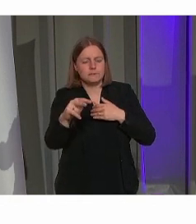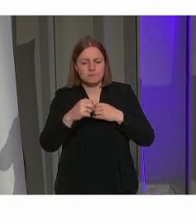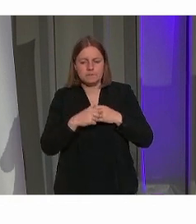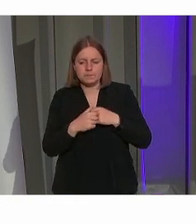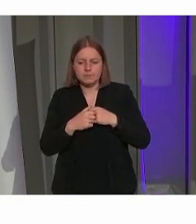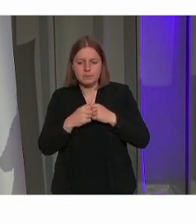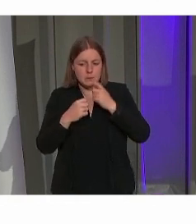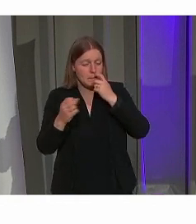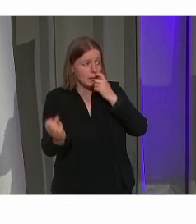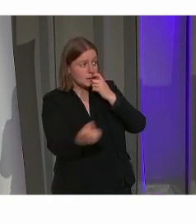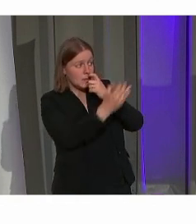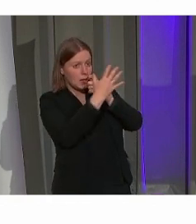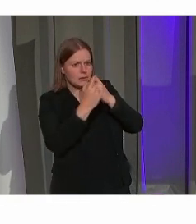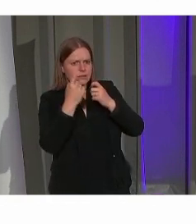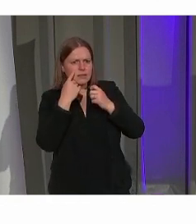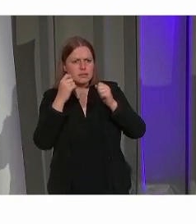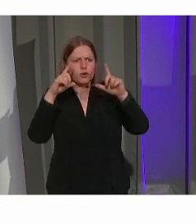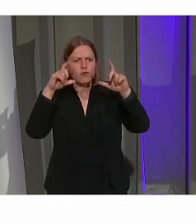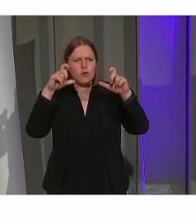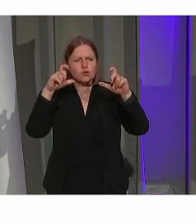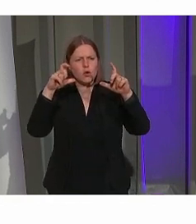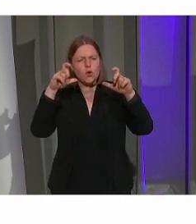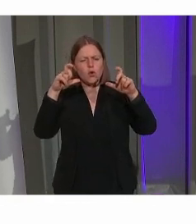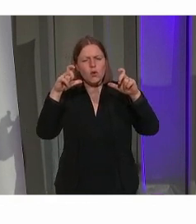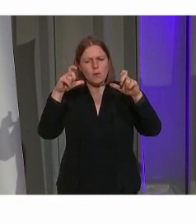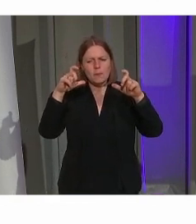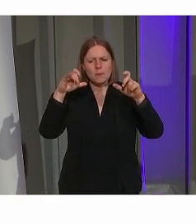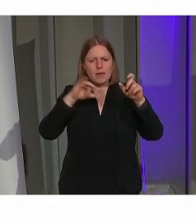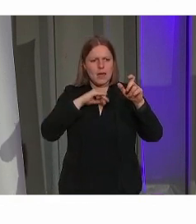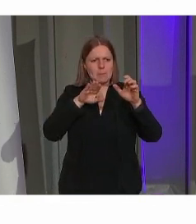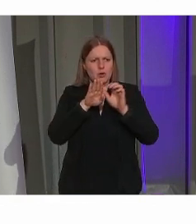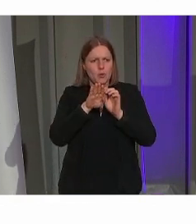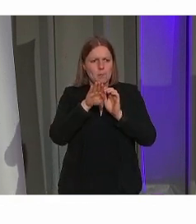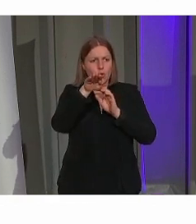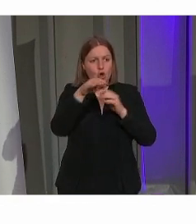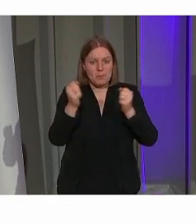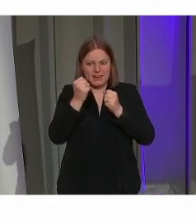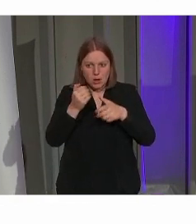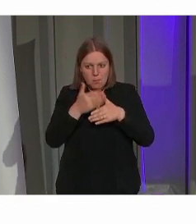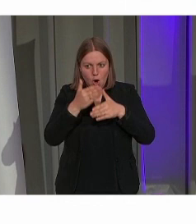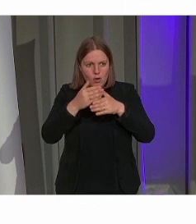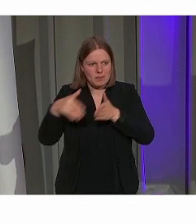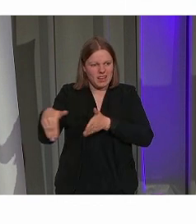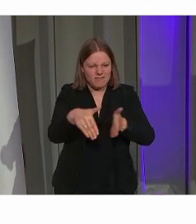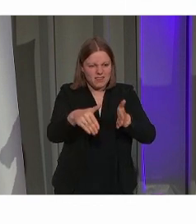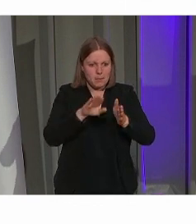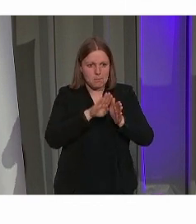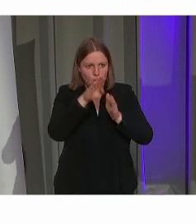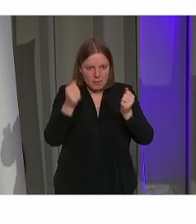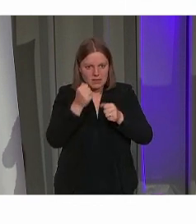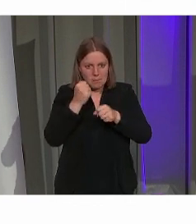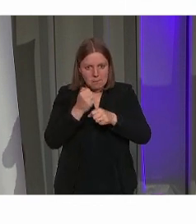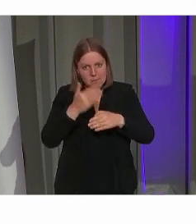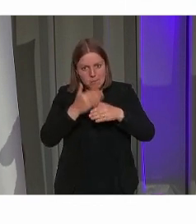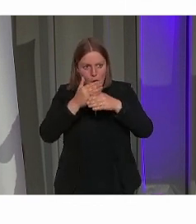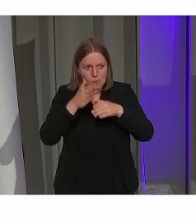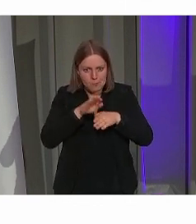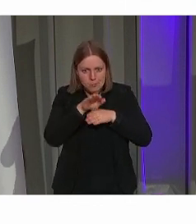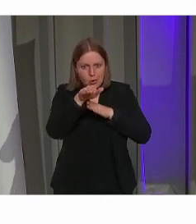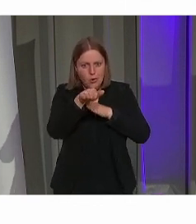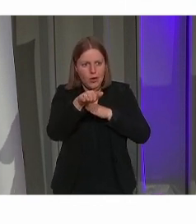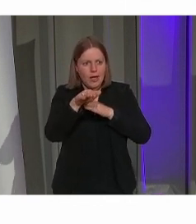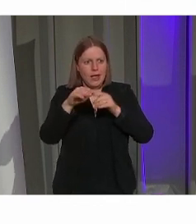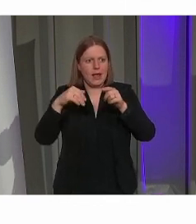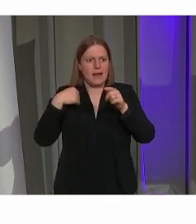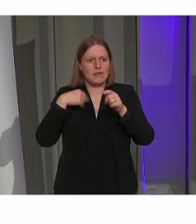wordt een foto geprojecteerd met een brug die gebouwd wordt over een rivier, waarbij er staat,